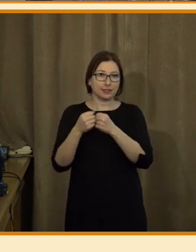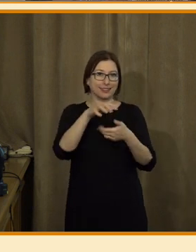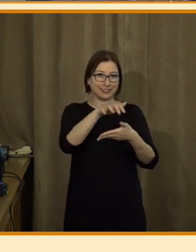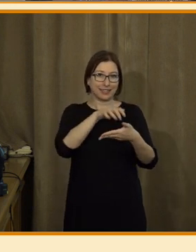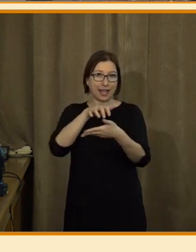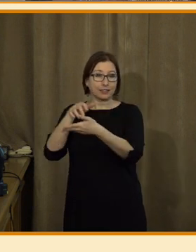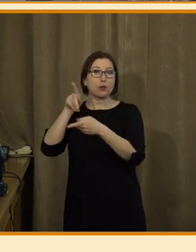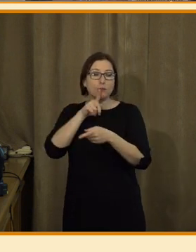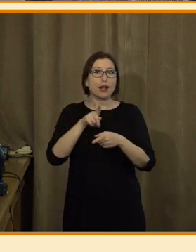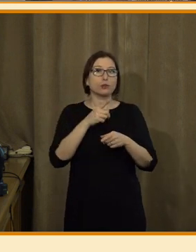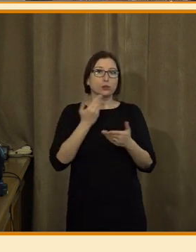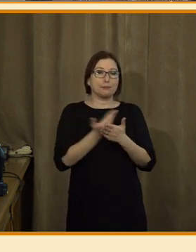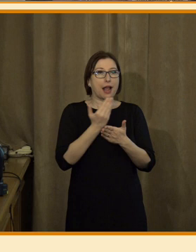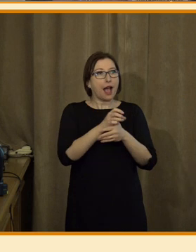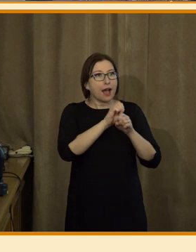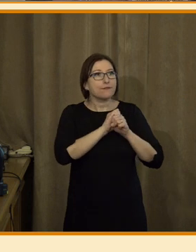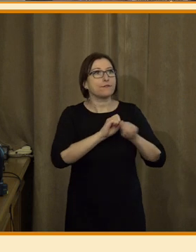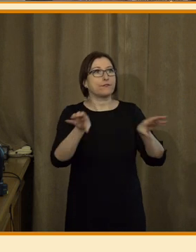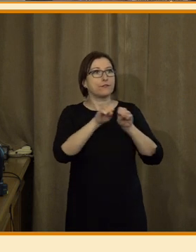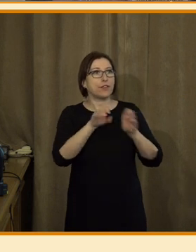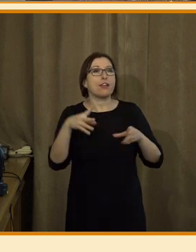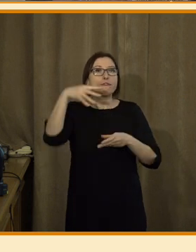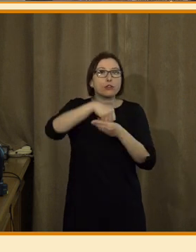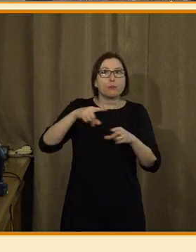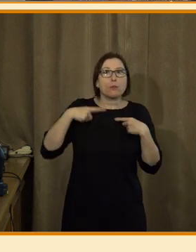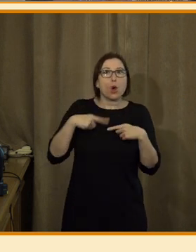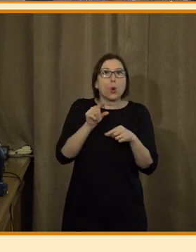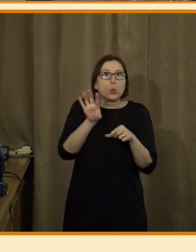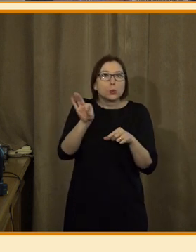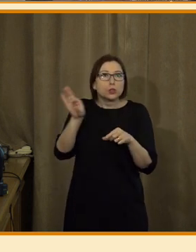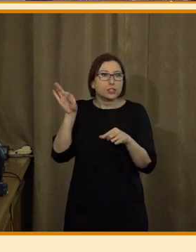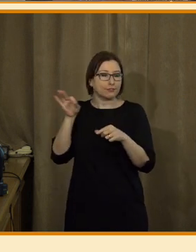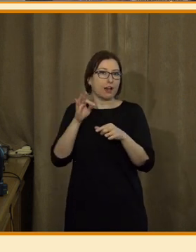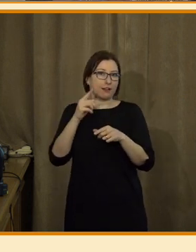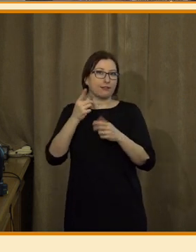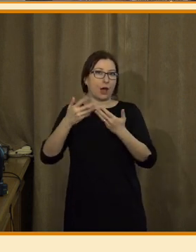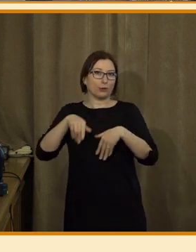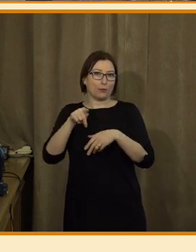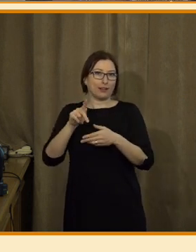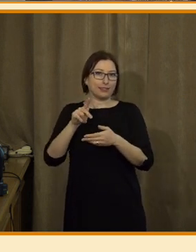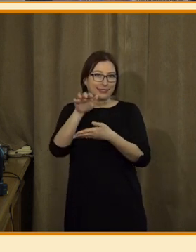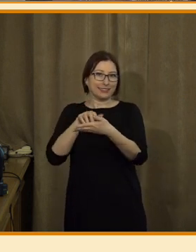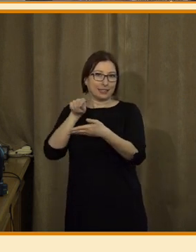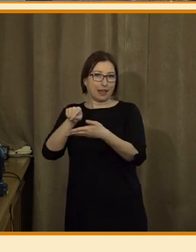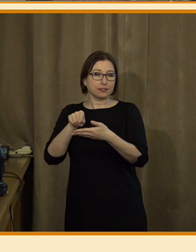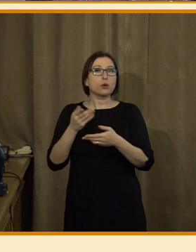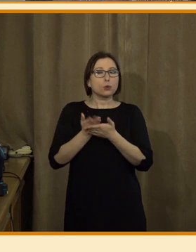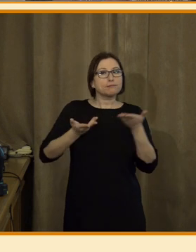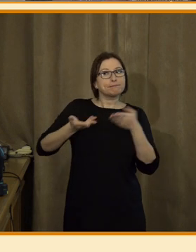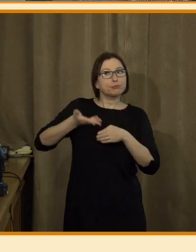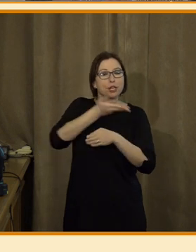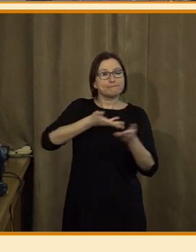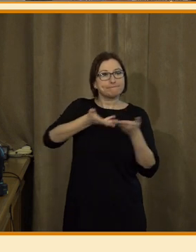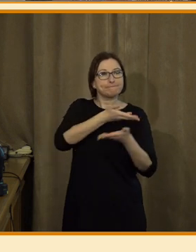přímo do tvorby zpravodajství, do tvorby zpravodajských textů. My jsme o tom předtím debatovali už nějakou dobu, vycházeli jsme z